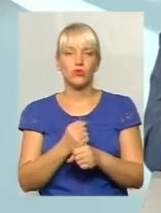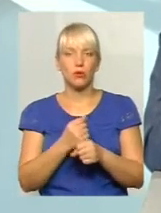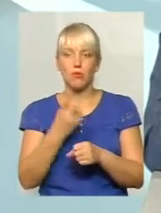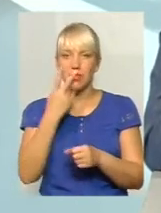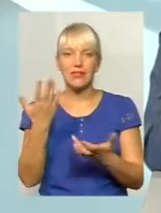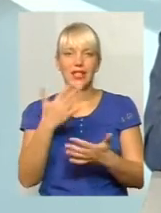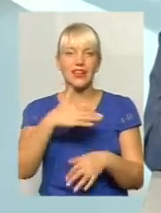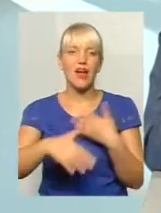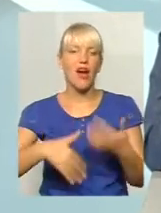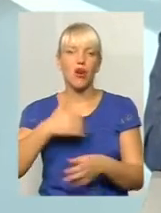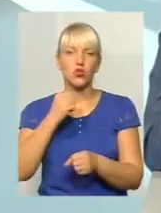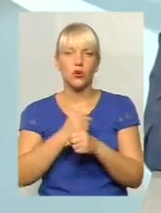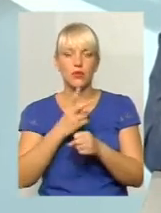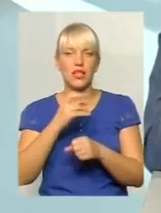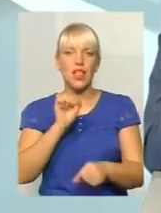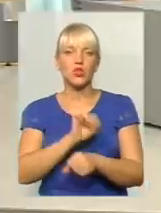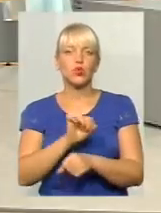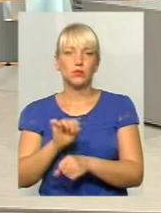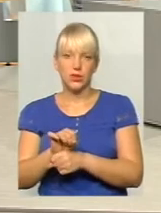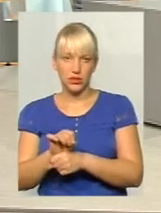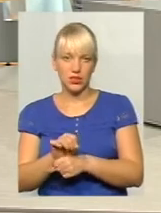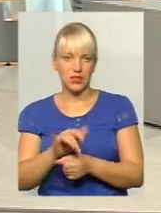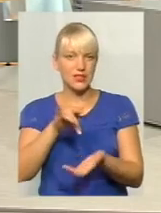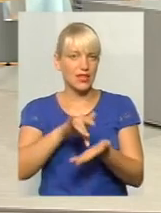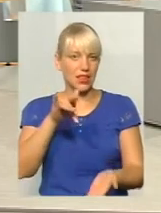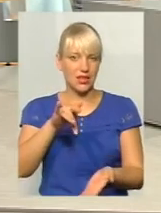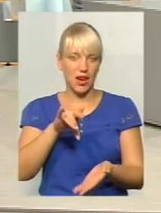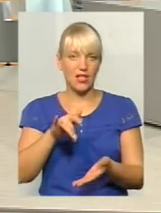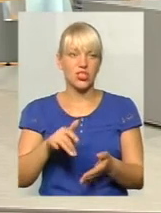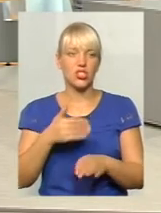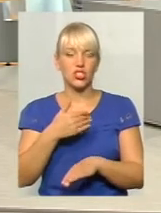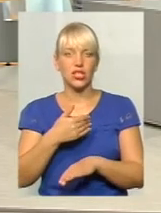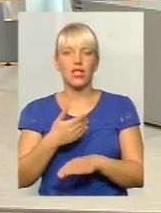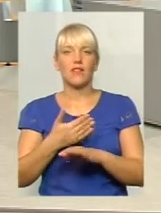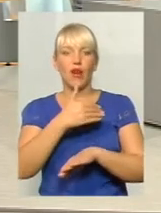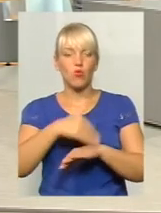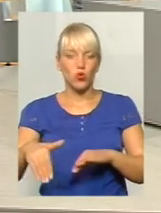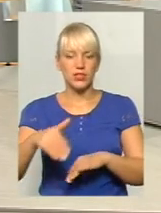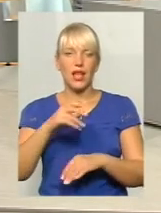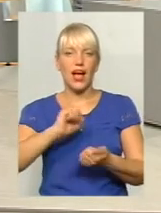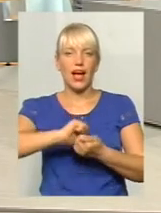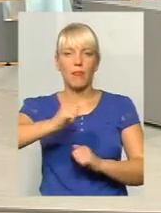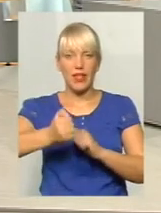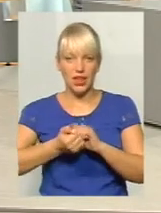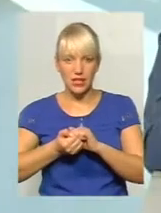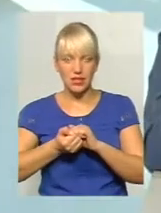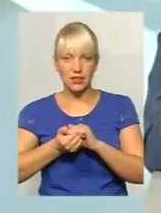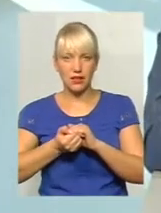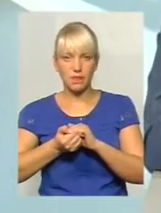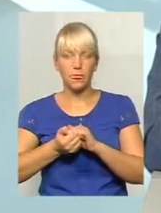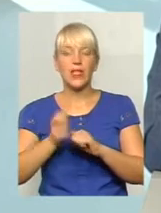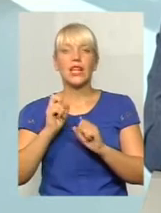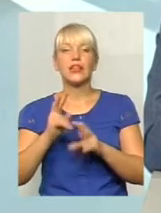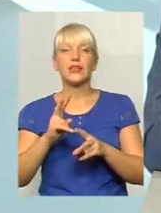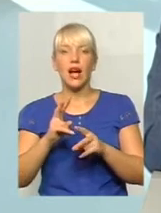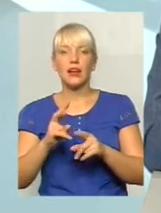на зупинках. Особливо, центральна частина міста, вулиця Кам'янецька, візьмемо її. Як